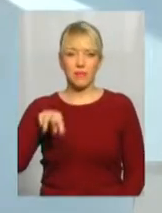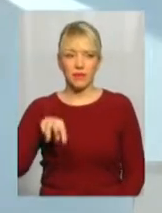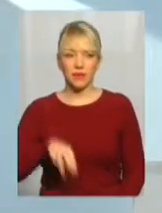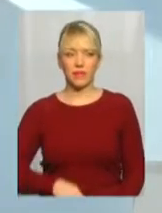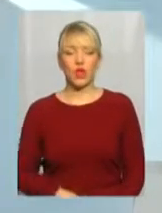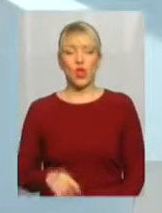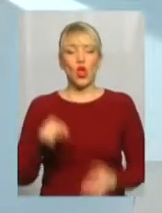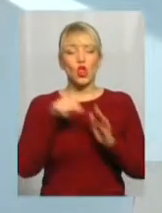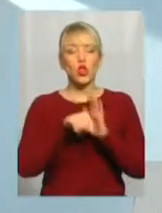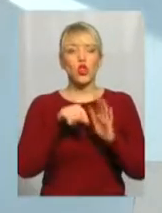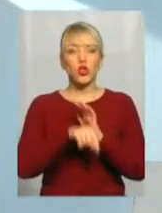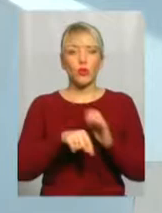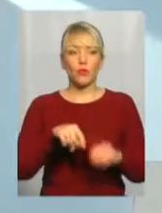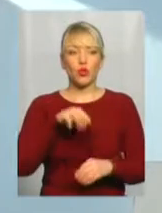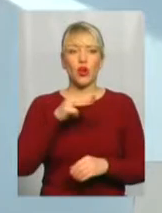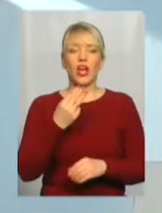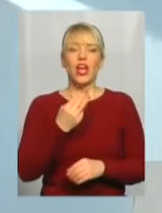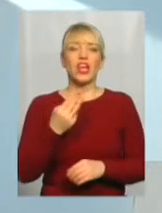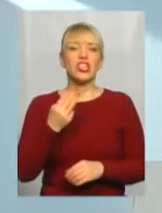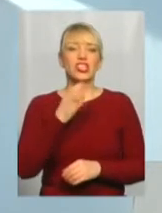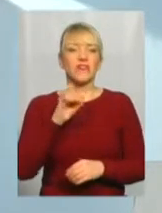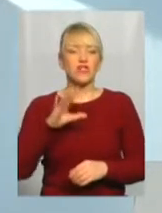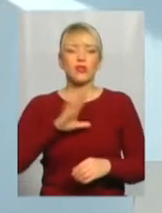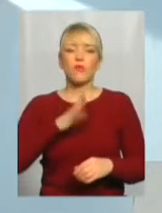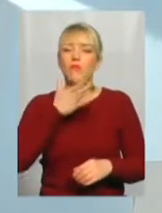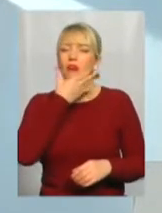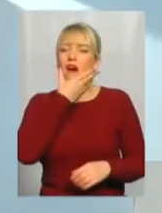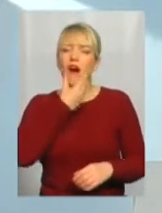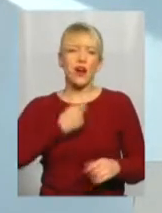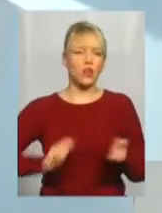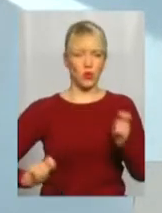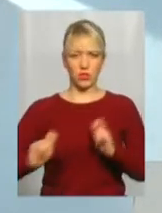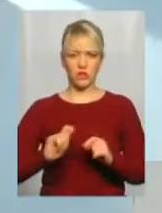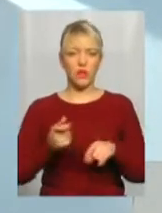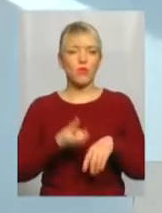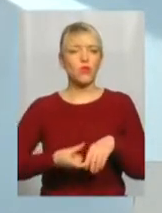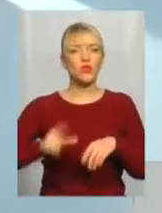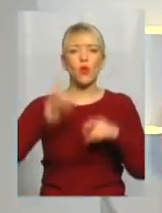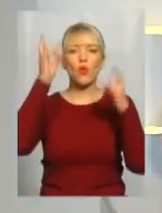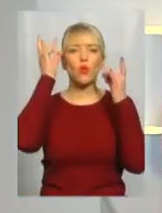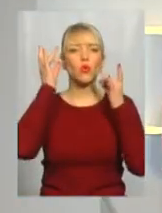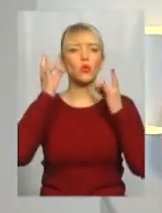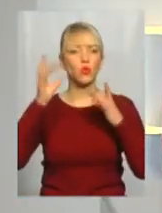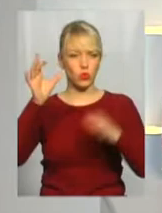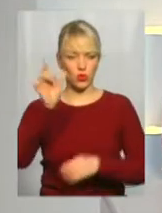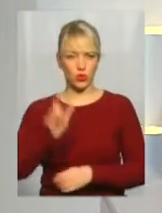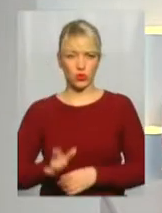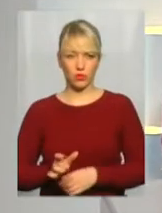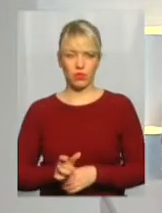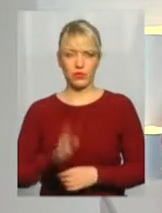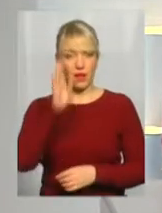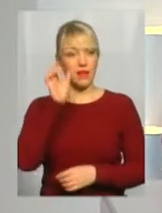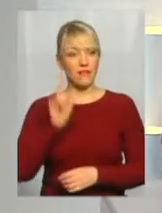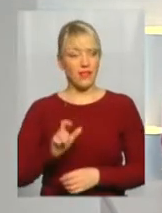в денді, він гарно одягався, він був дуже культурною особистістю, він, ну